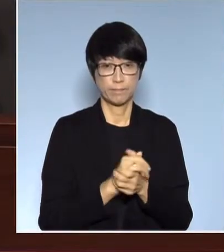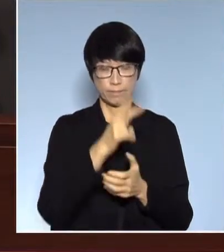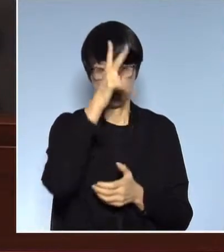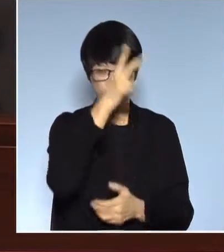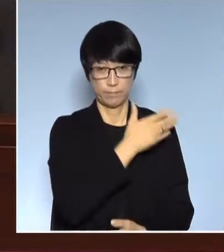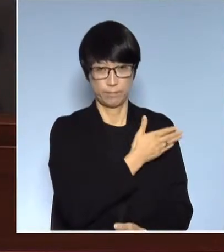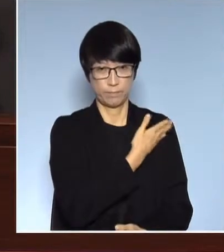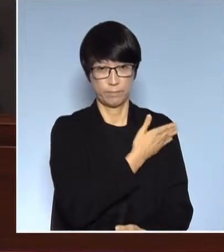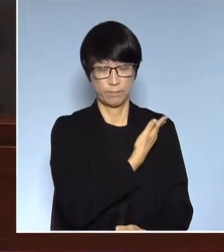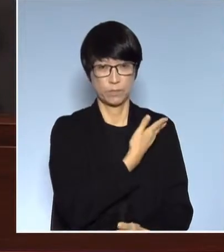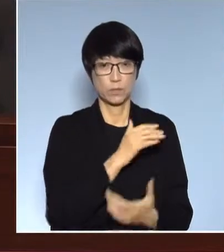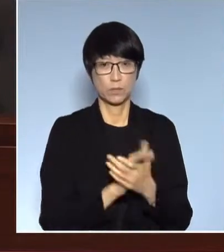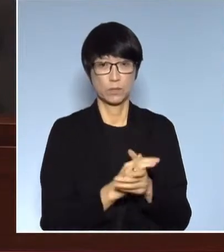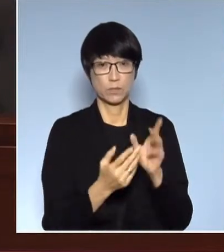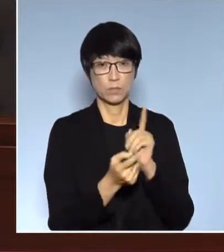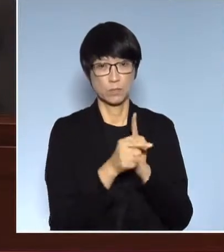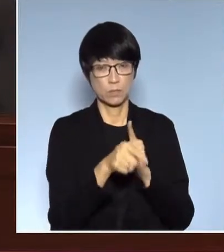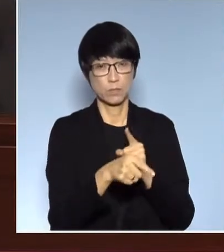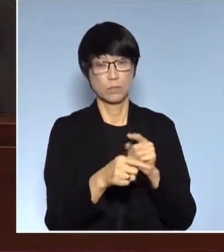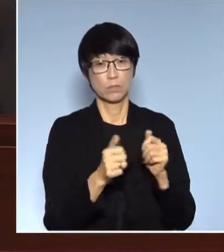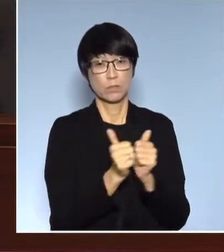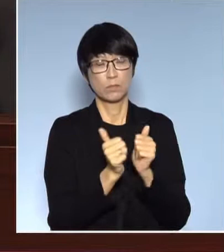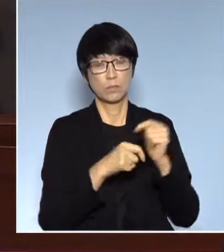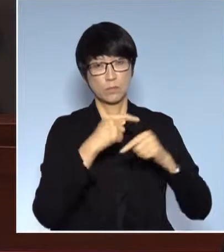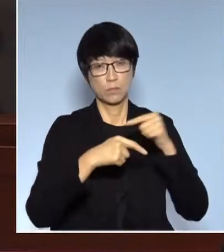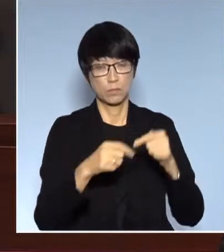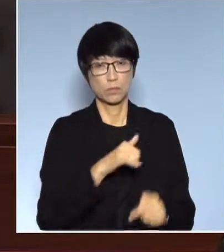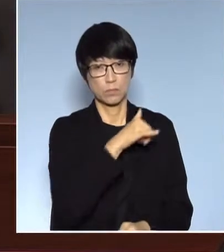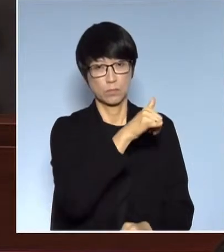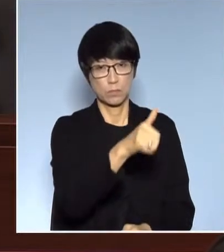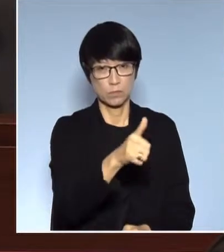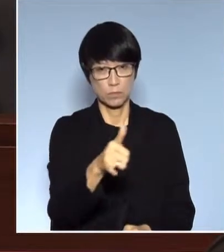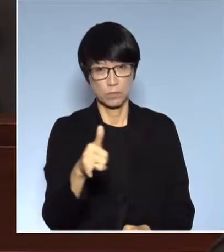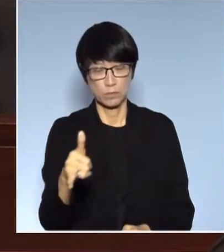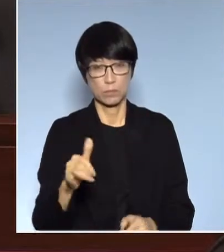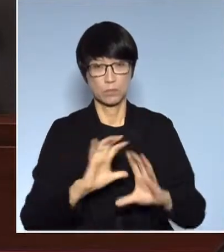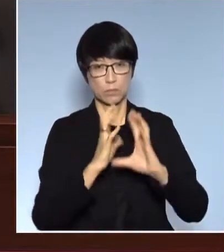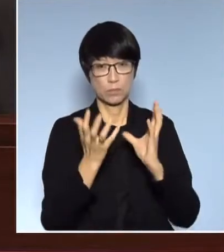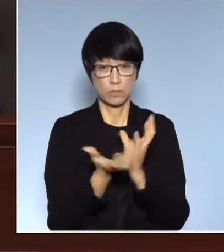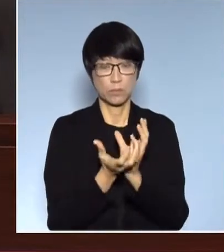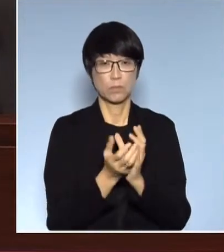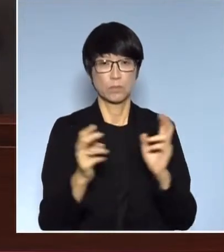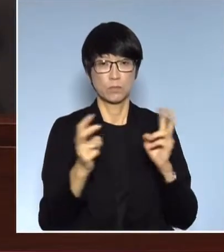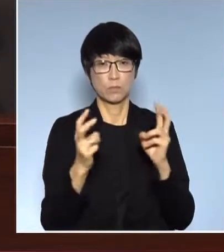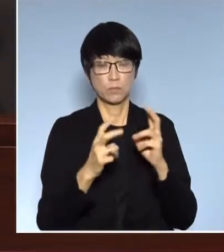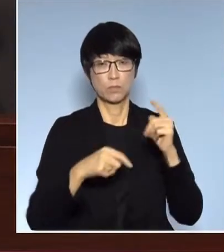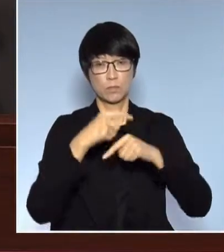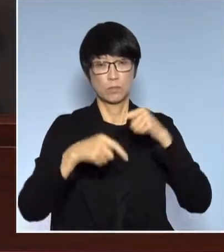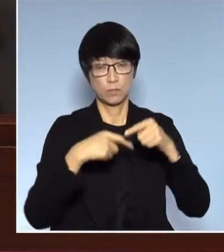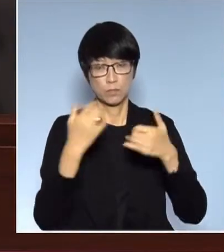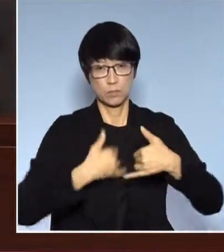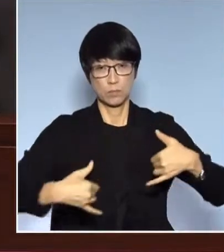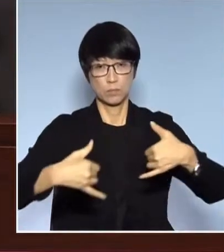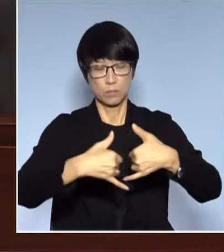又沒有跟這邊的朋友溝通又沒有落到他們的參與他們一些民間團體組織的一些會議或者